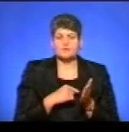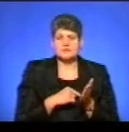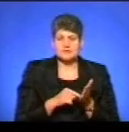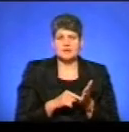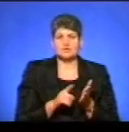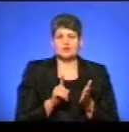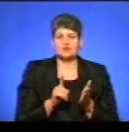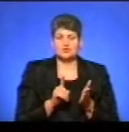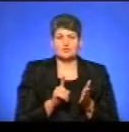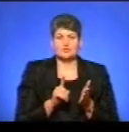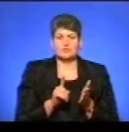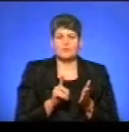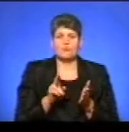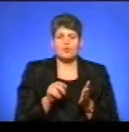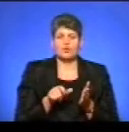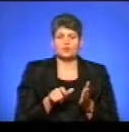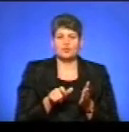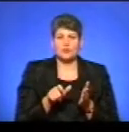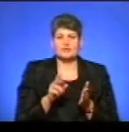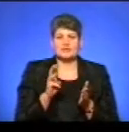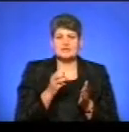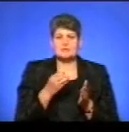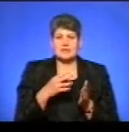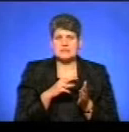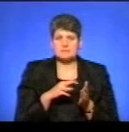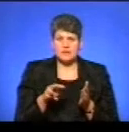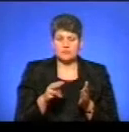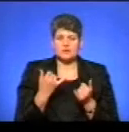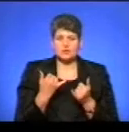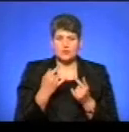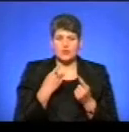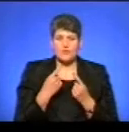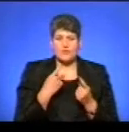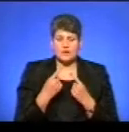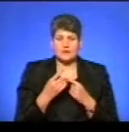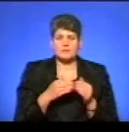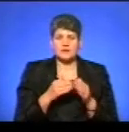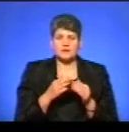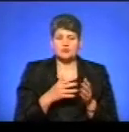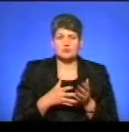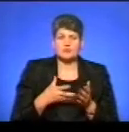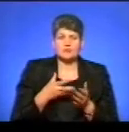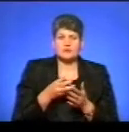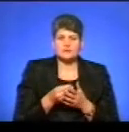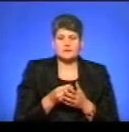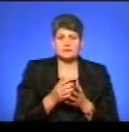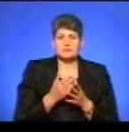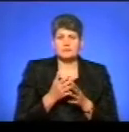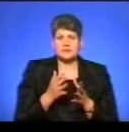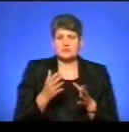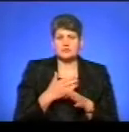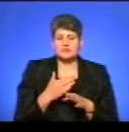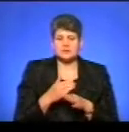по дорогах, якраз там 315 мільйонів, про які ми сьогодні говорили, практично ми профінансували леву участку,